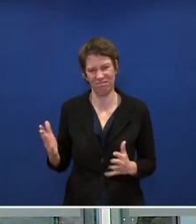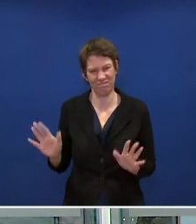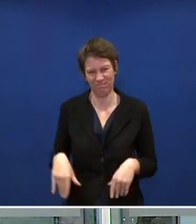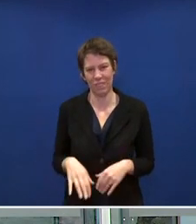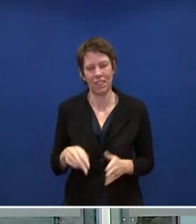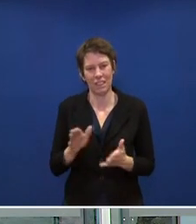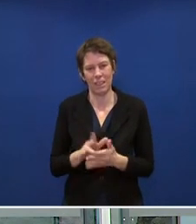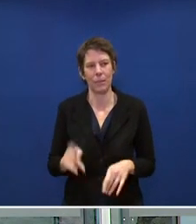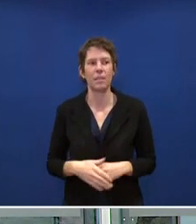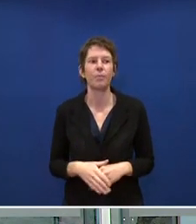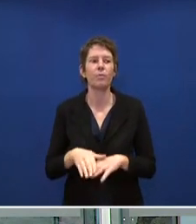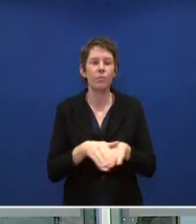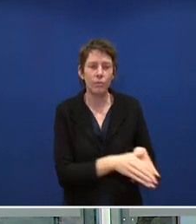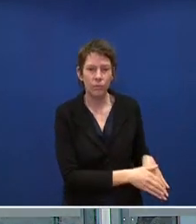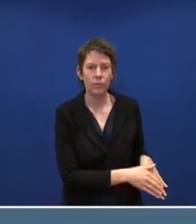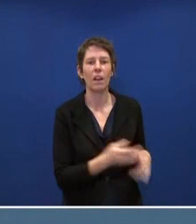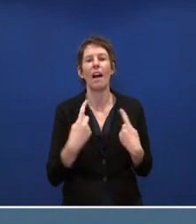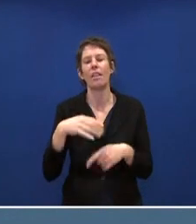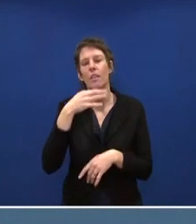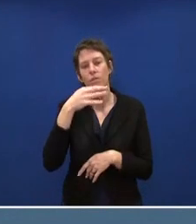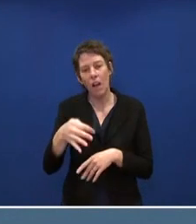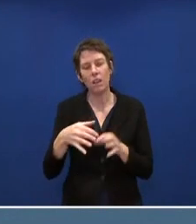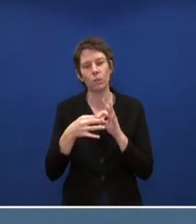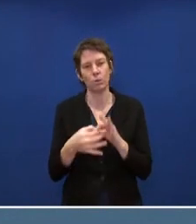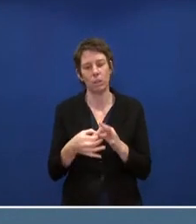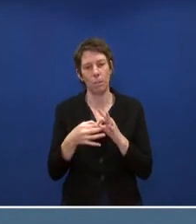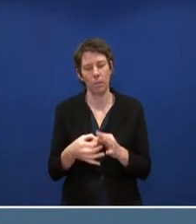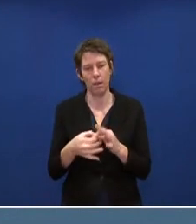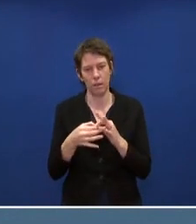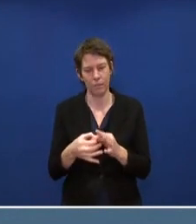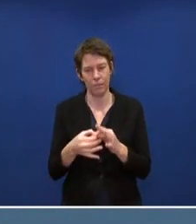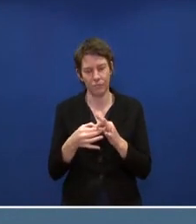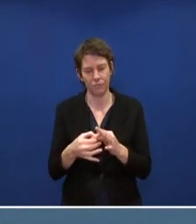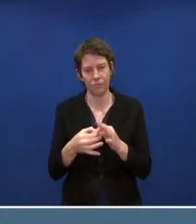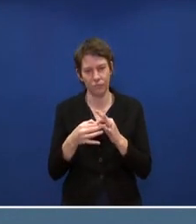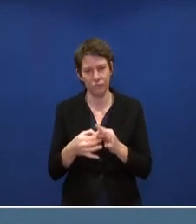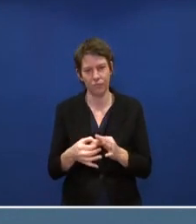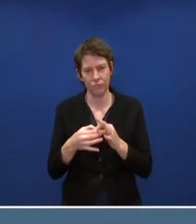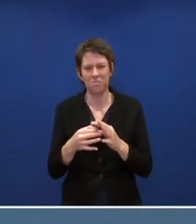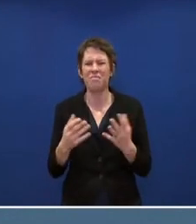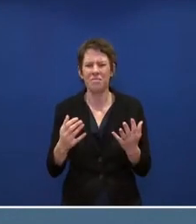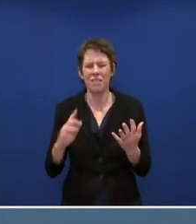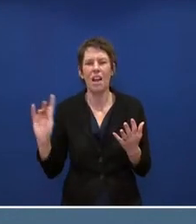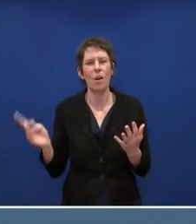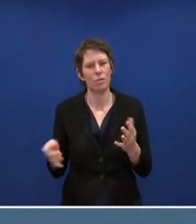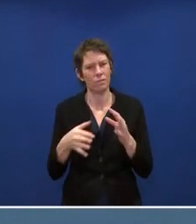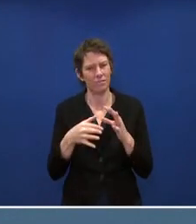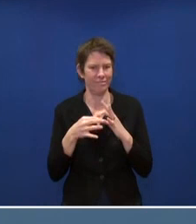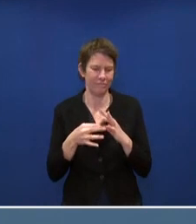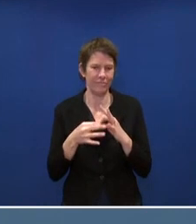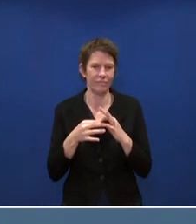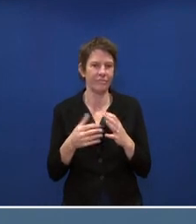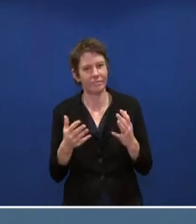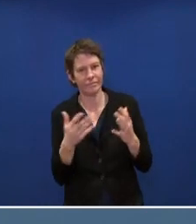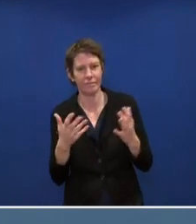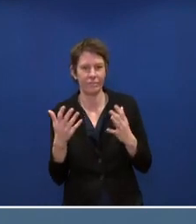rausnehmen wollen. Jetzt die nächste Frage zum... Und vielleicht dazu noch anschließend, weil Sie fragten, wo sind